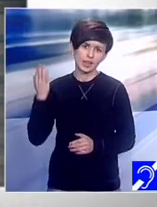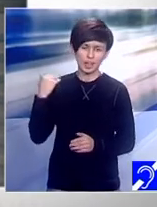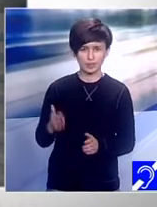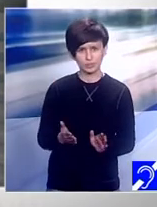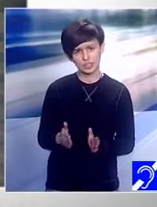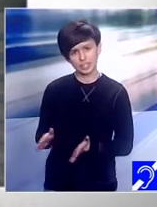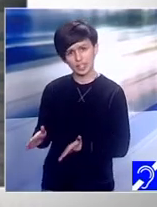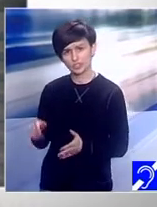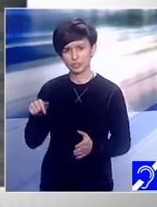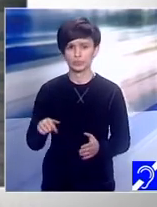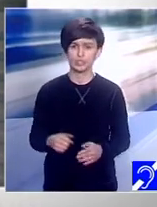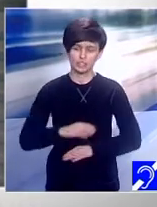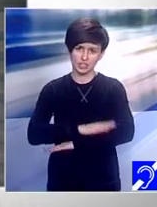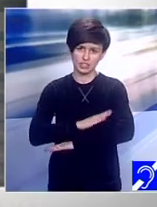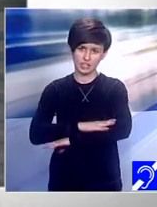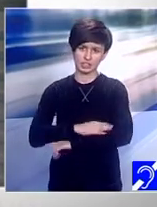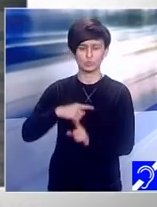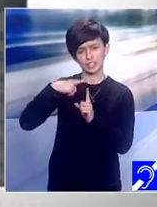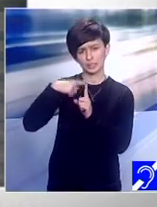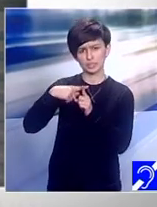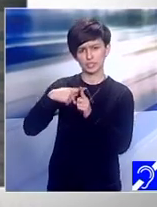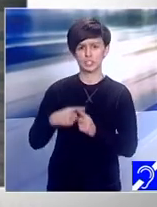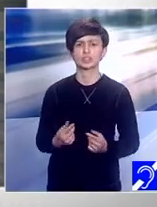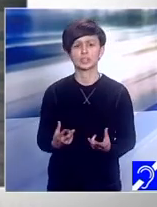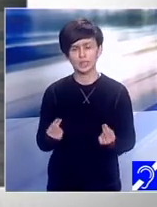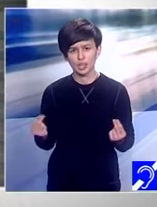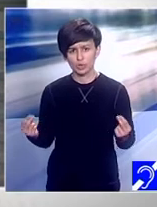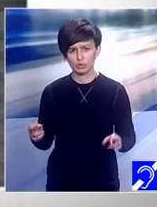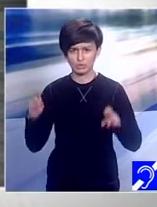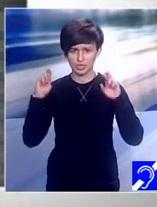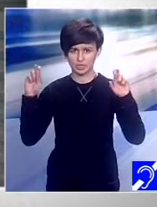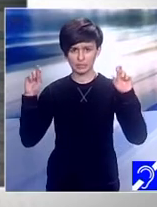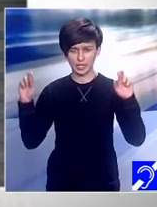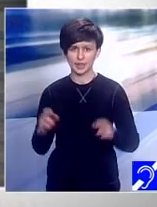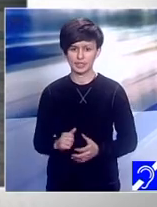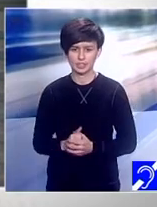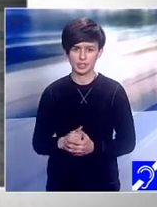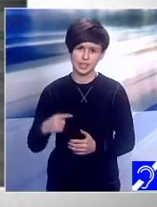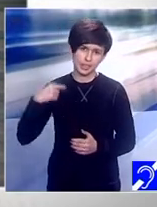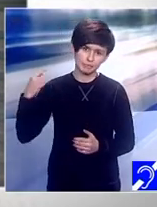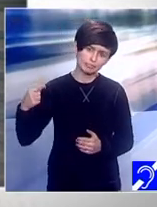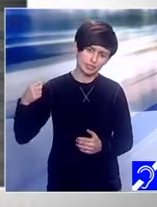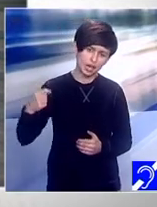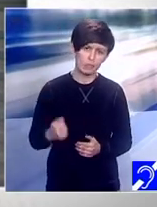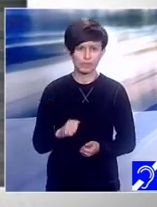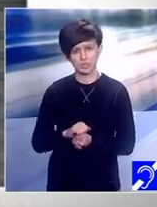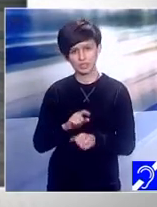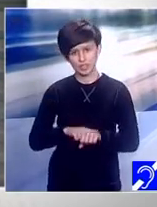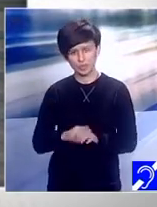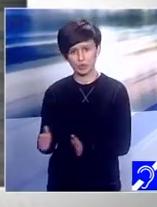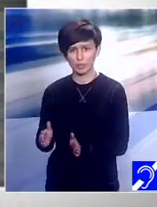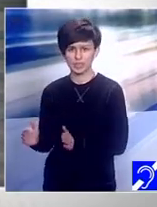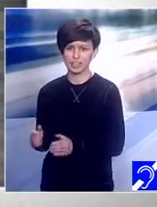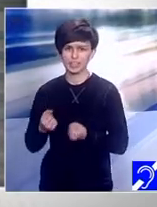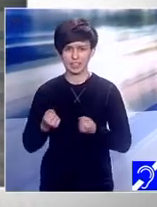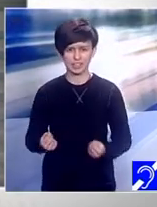pozitivă, foarte plină de speranță sau au fost în viața ta și momente, să spunem, mai grele? Momente de cumpănă, momente în care te-ai